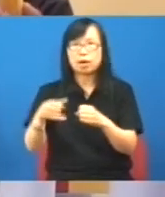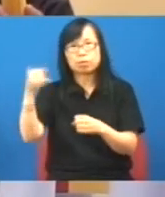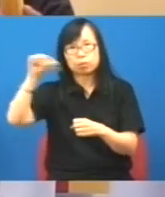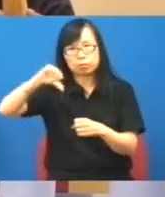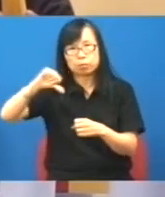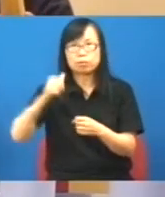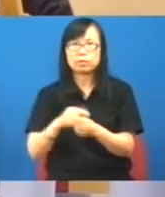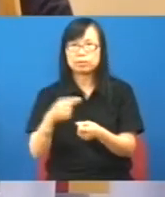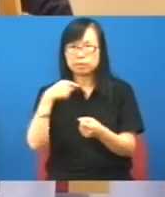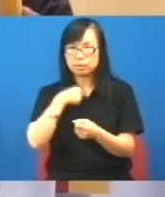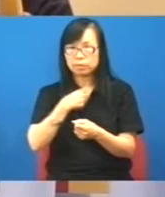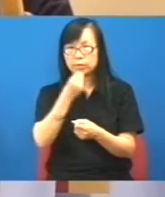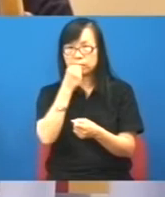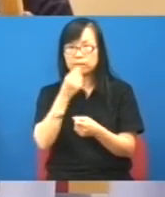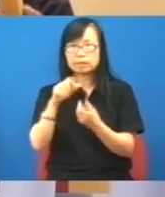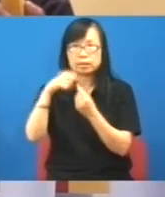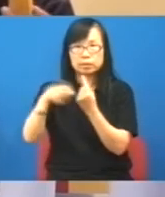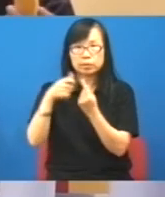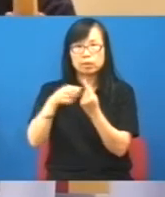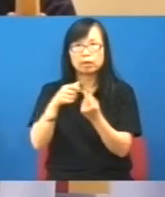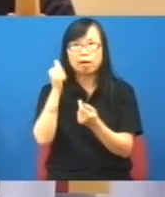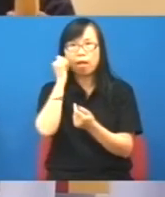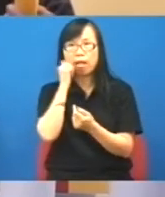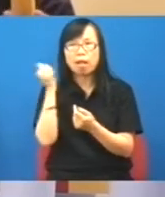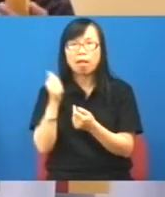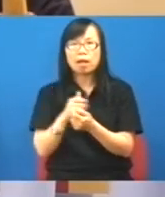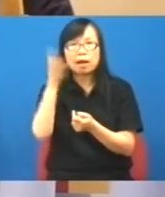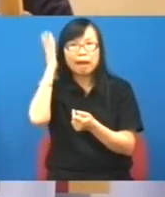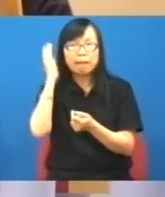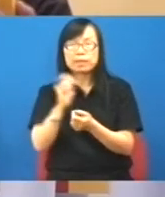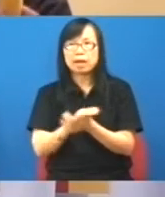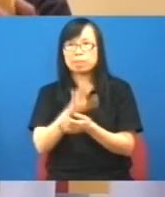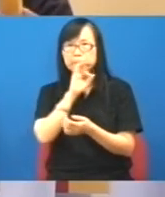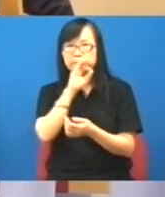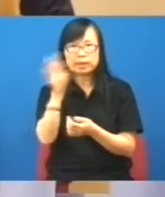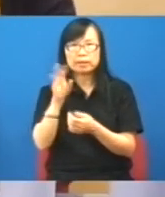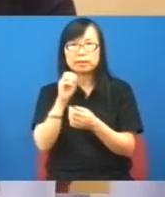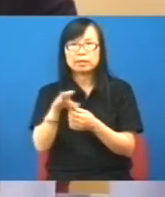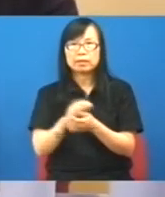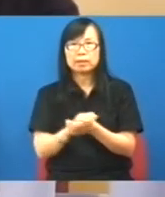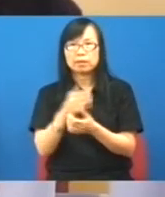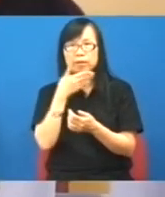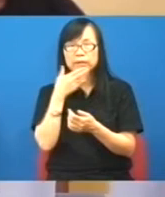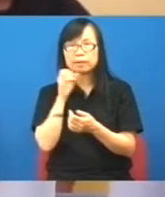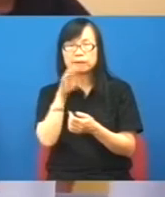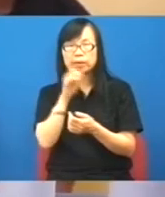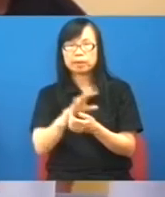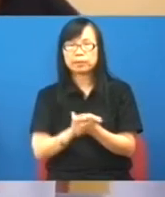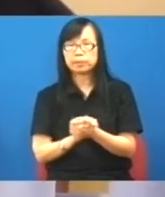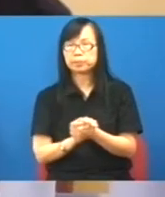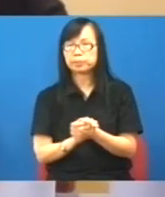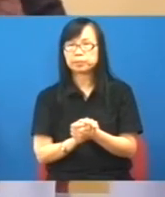吃招有位叔叔就不吃就不讓你那位後悔的回答他所以其實你看